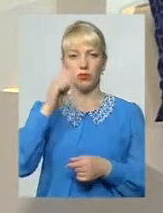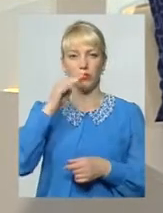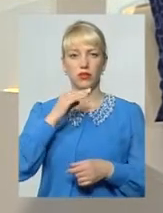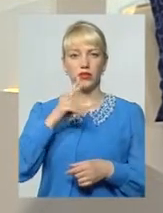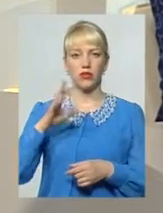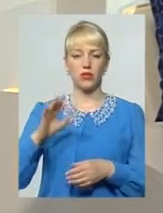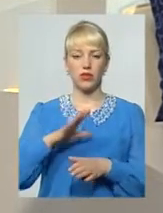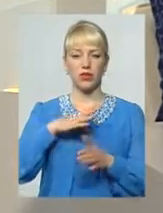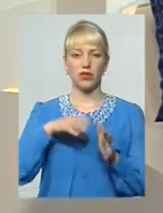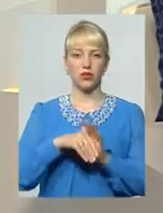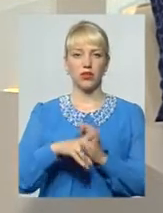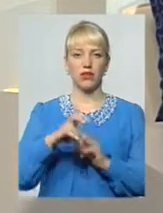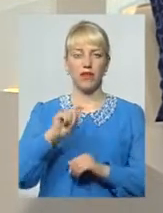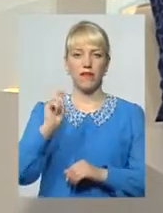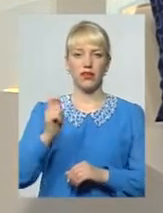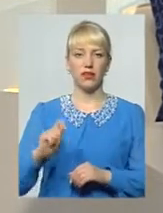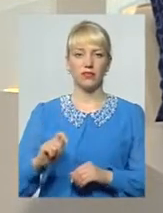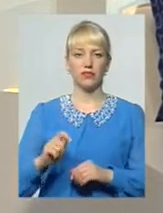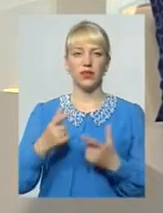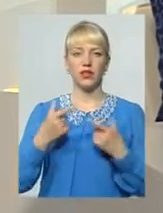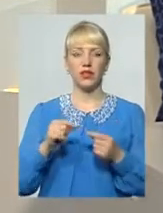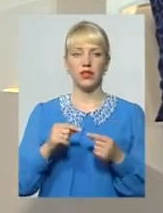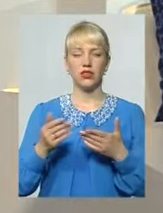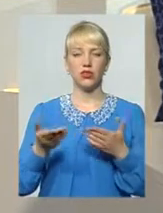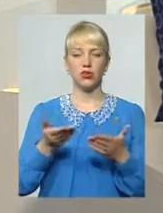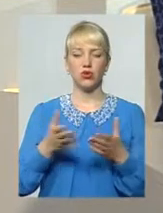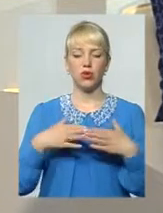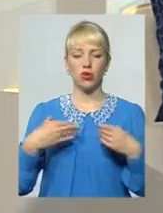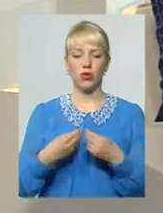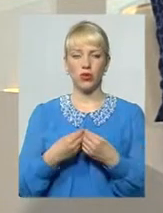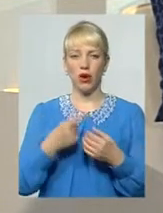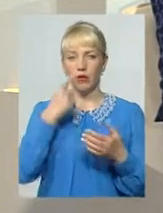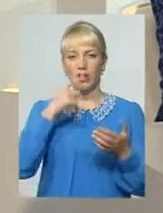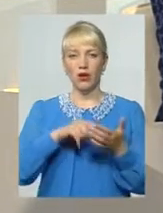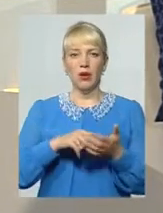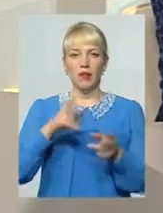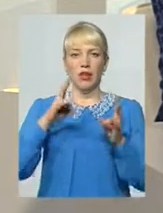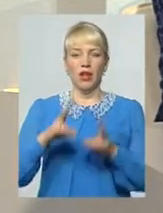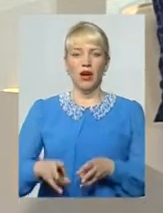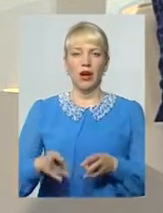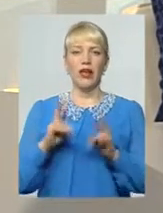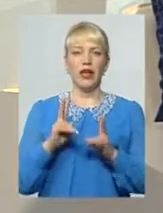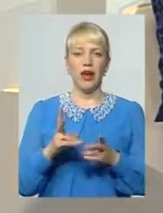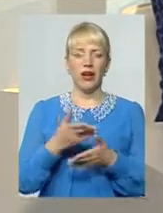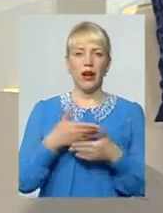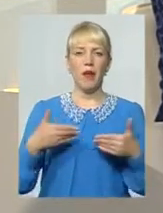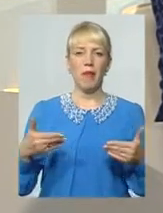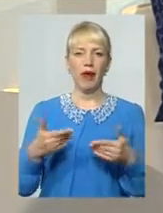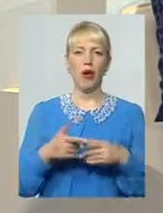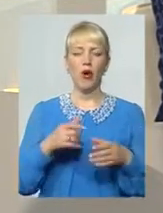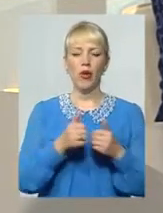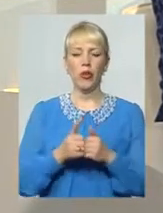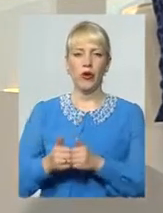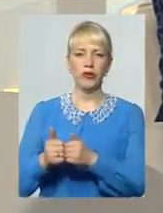загинули на війні Де в чию родину прийшла біда І як ми, оточуючи,